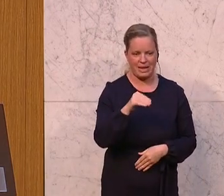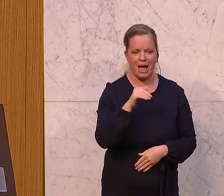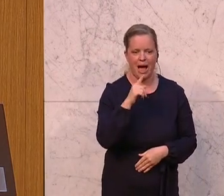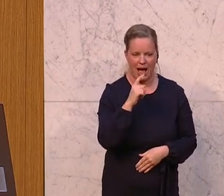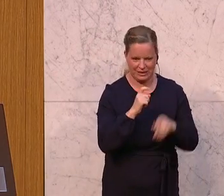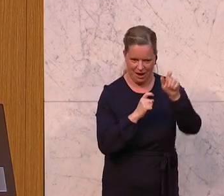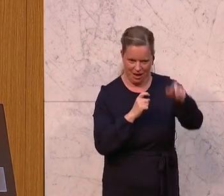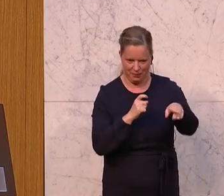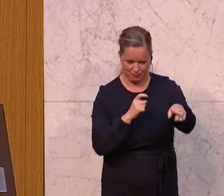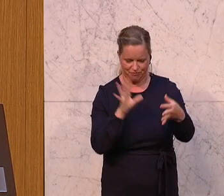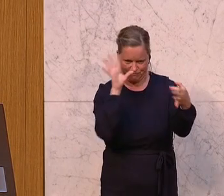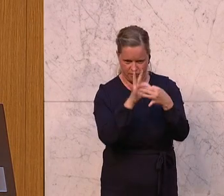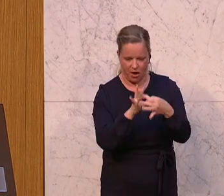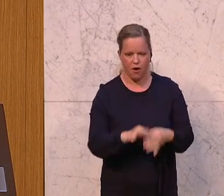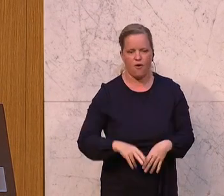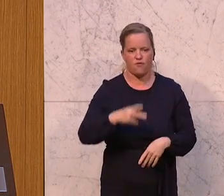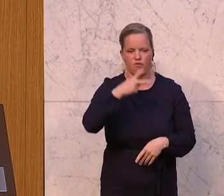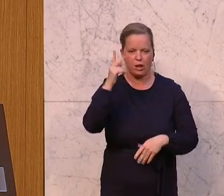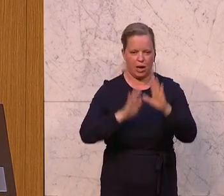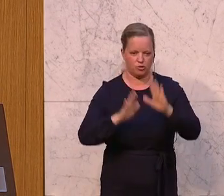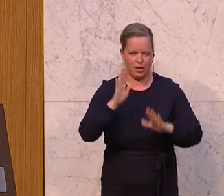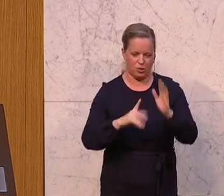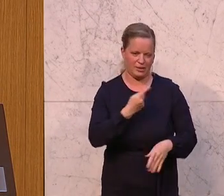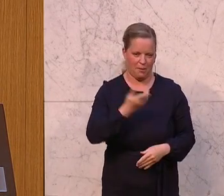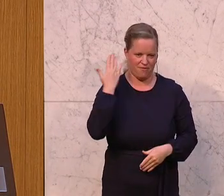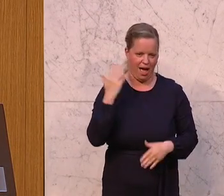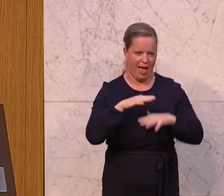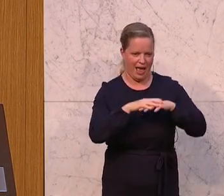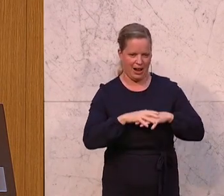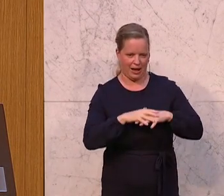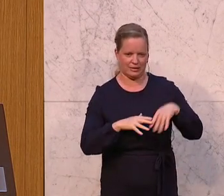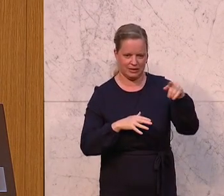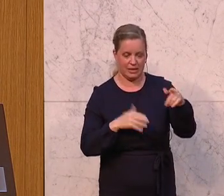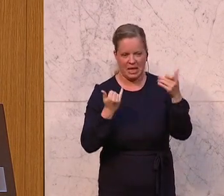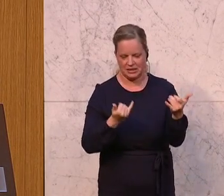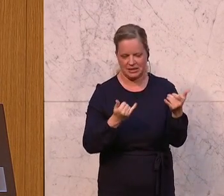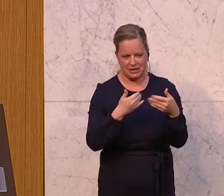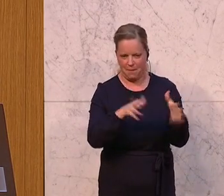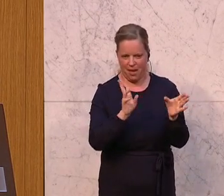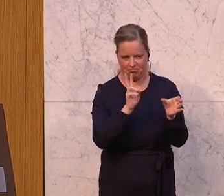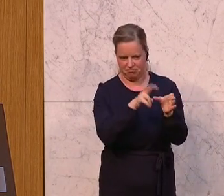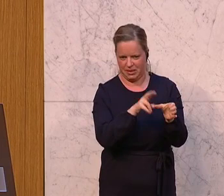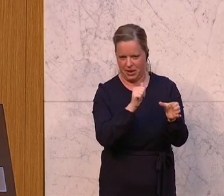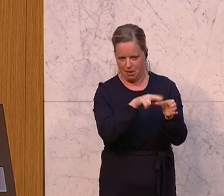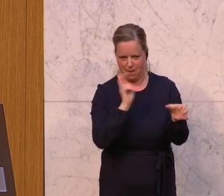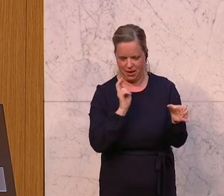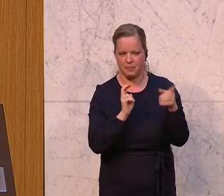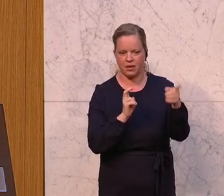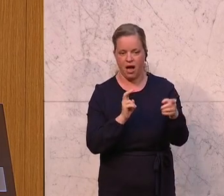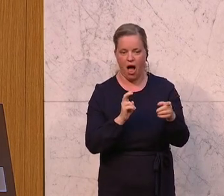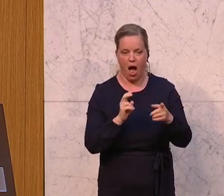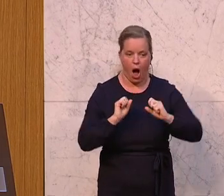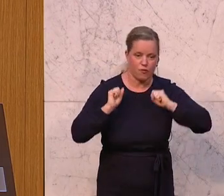an den Tag der Volksabstimmung. war damals groteskerweise in England, die ja bekannterweise nicht mehr dabei sind. Die Aufbruchstimmung damals war